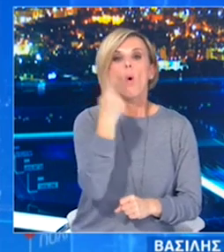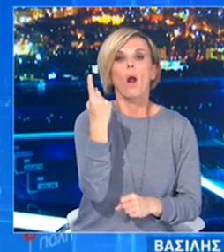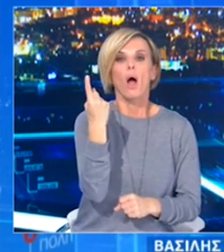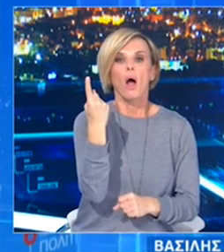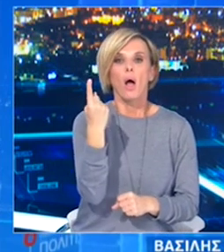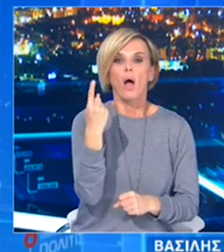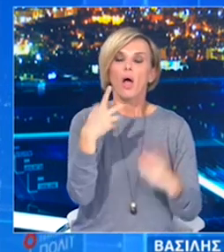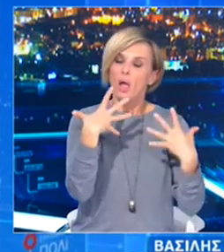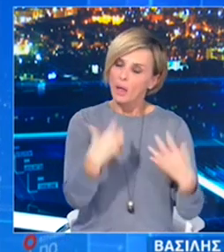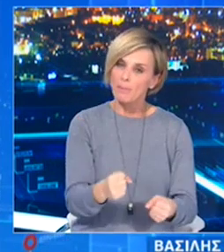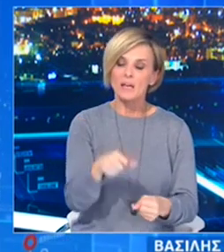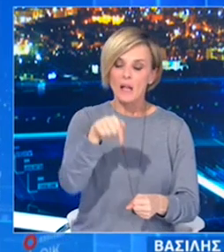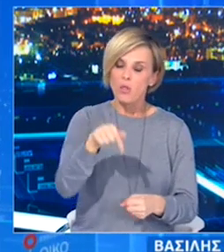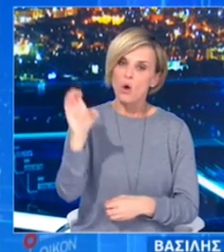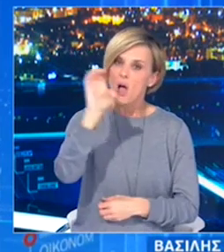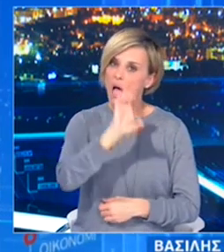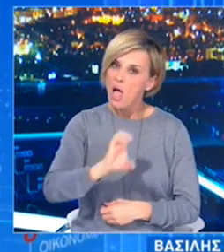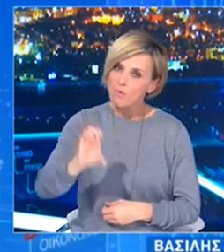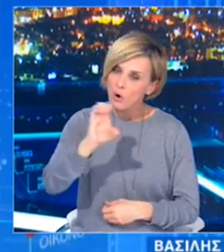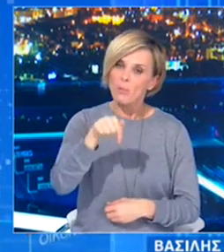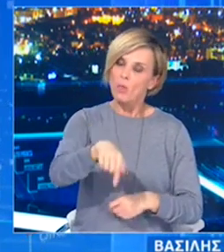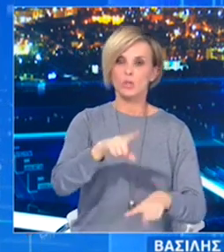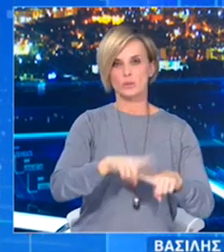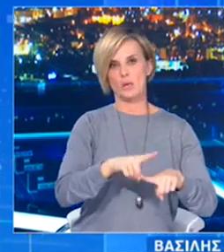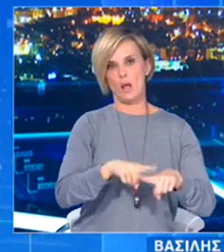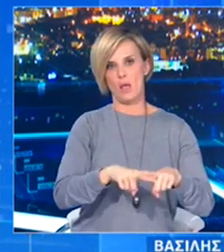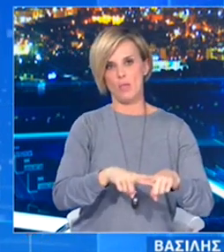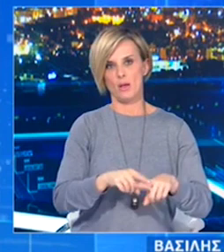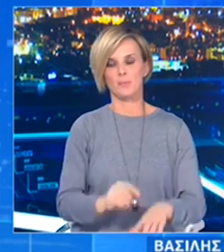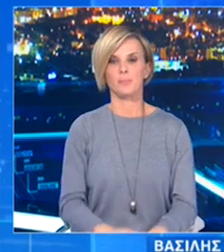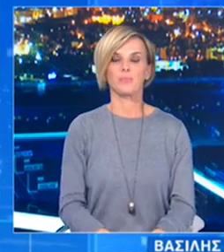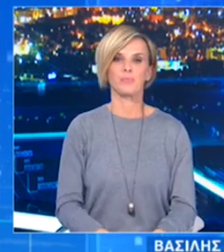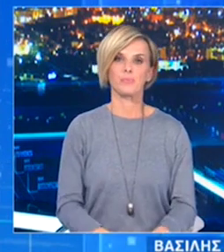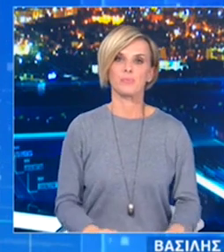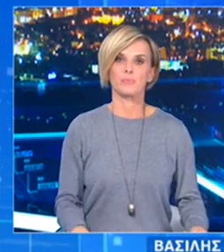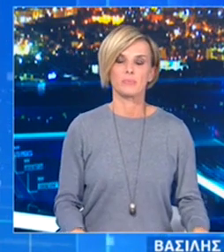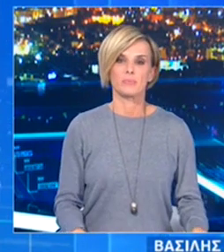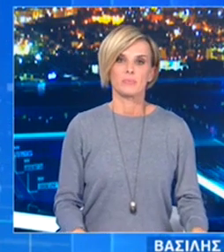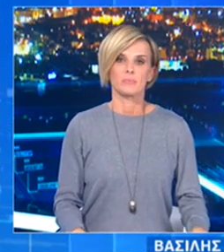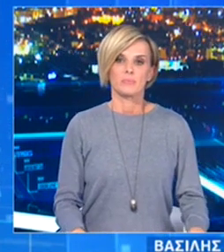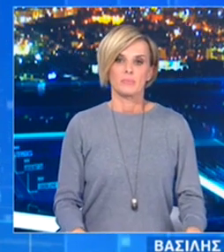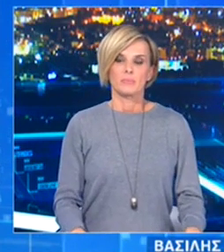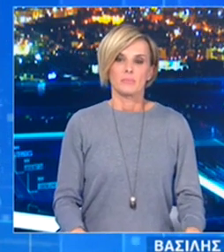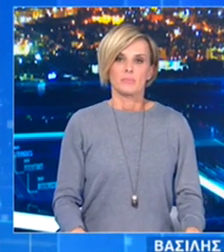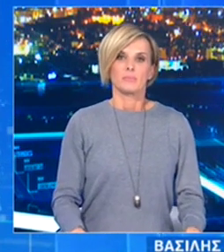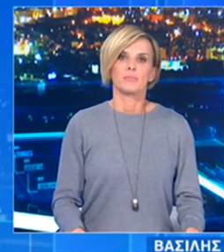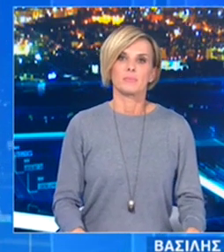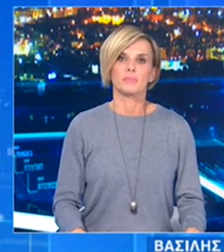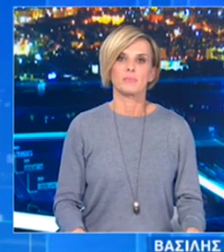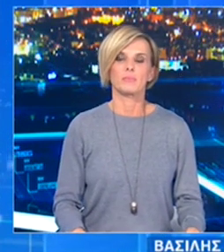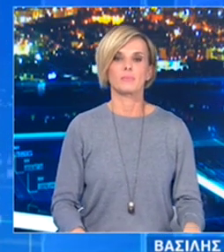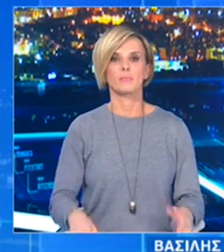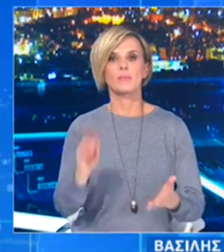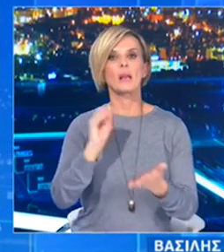προϊόν, αυτό θα γίνει στην Ευρώπη, αυτό θα γίνει και στη χώρα μας. Και να προσθέσω και κάτι ακόμα σε αυτό που ανέφερε η κυρία